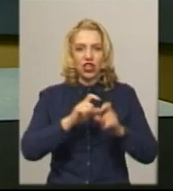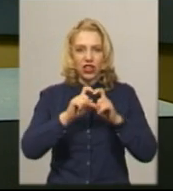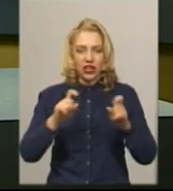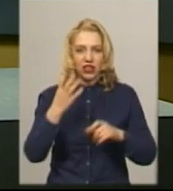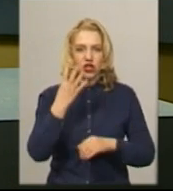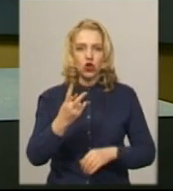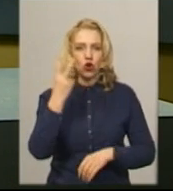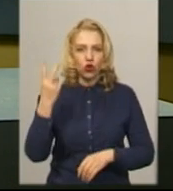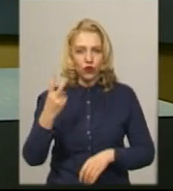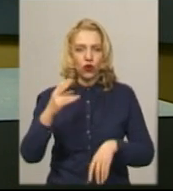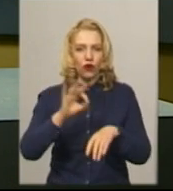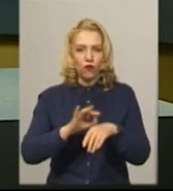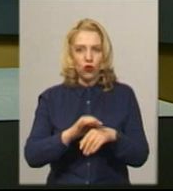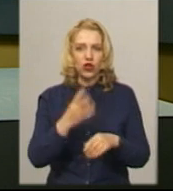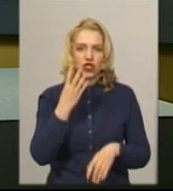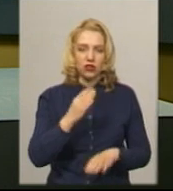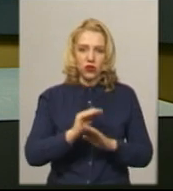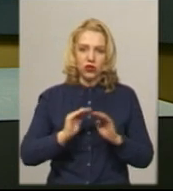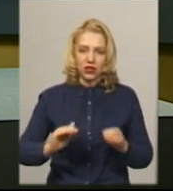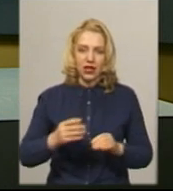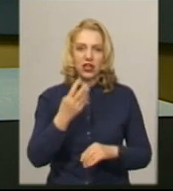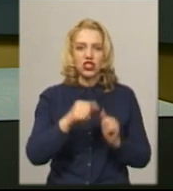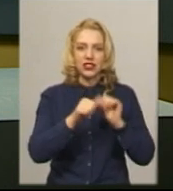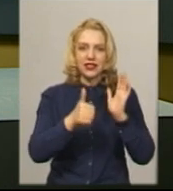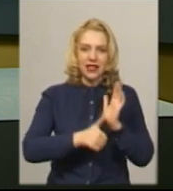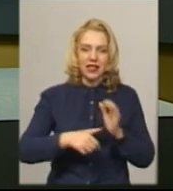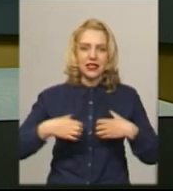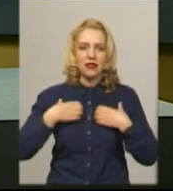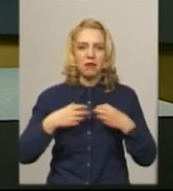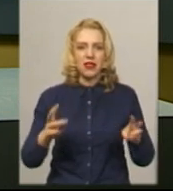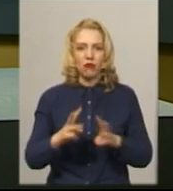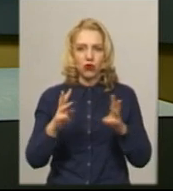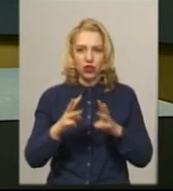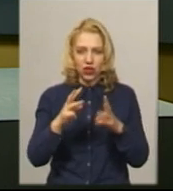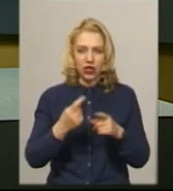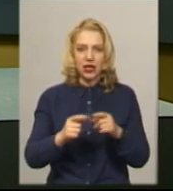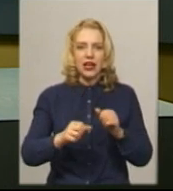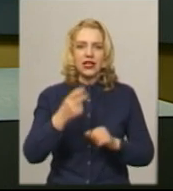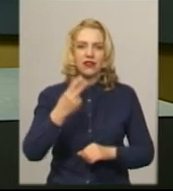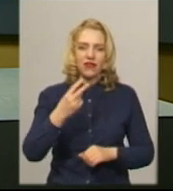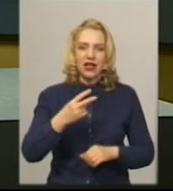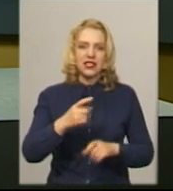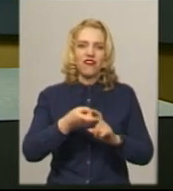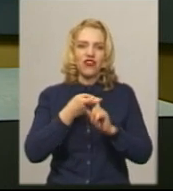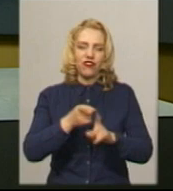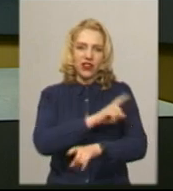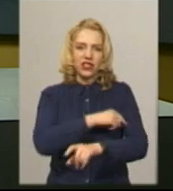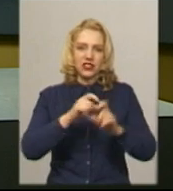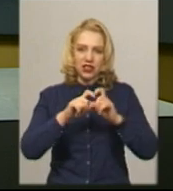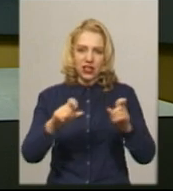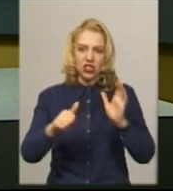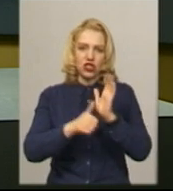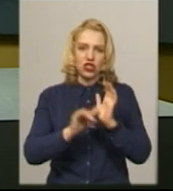четверо дітей. Серед хворих 16 із пневмоніями у міській лікарні, 20 – в інфекційній і 6 – у міській дитячій